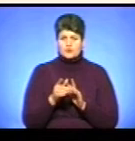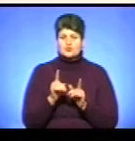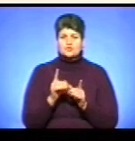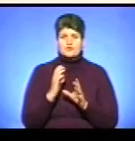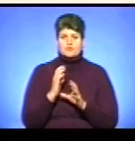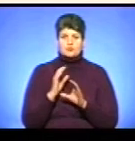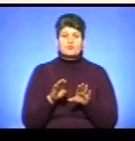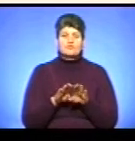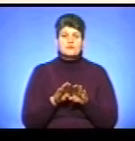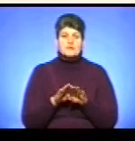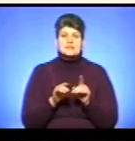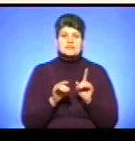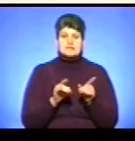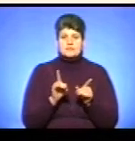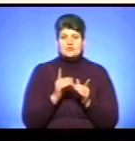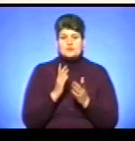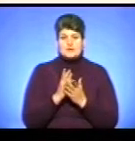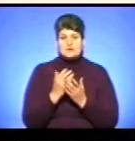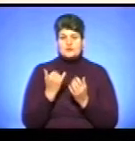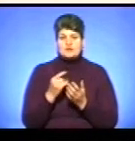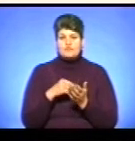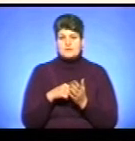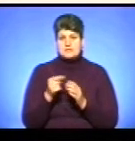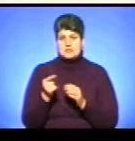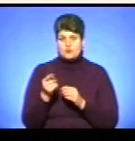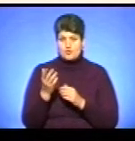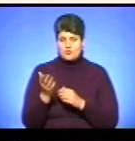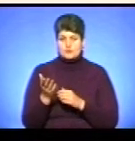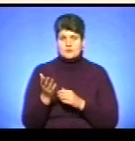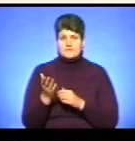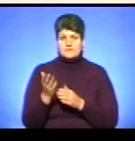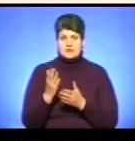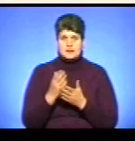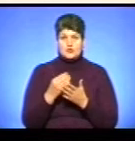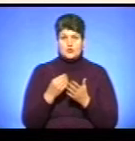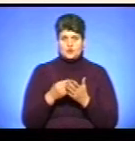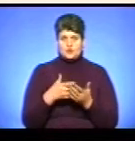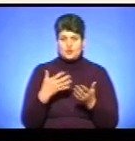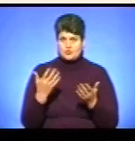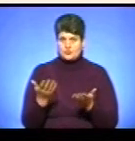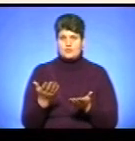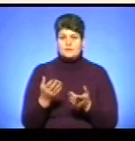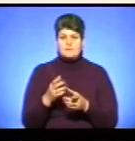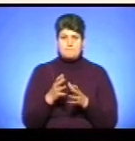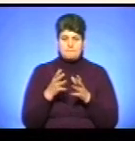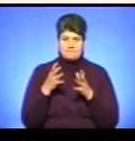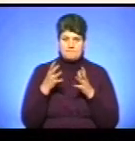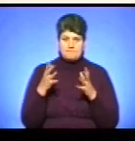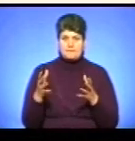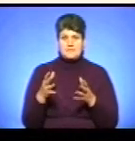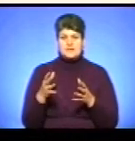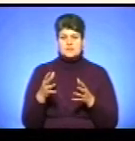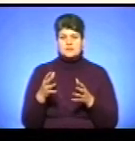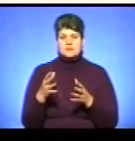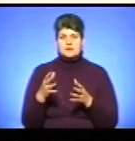в порівнянні з тими, що їздять ці одні в місті Тернополі, він є дороговартісніший, він є більший, об'ємніший,